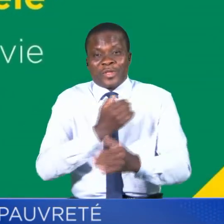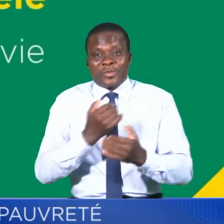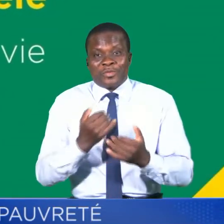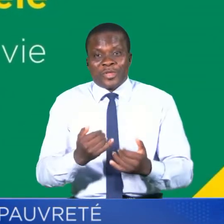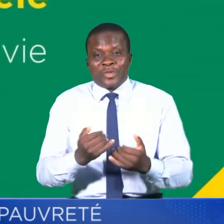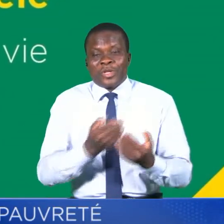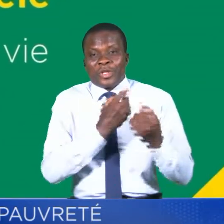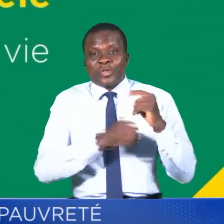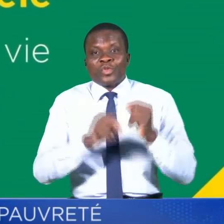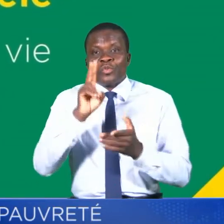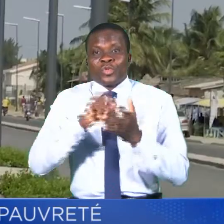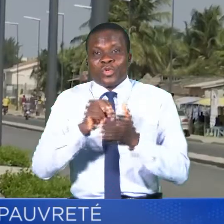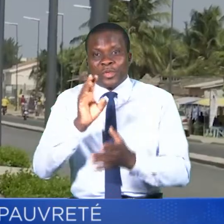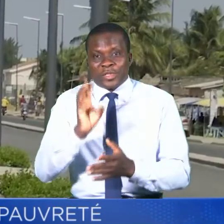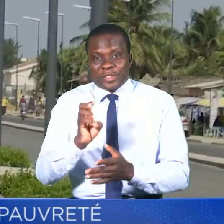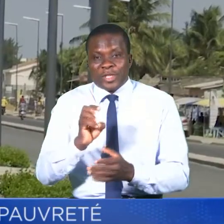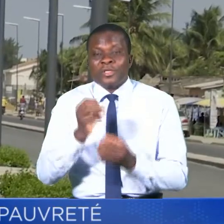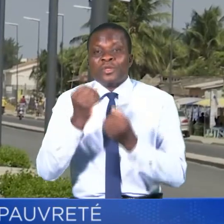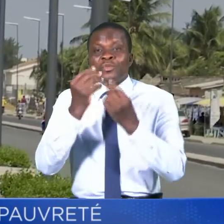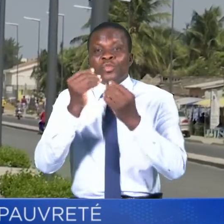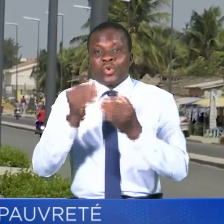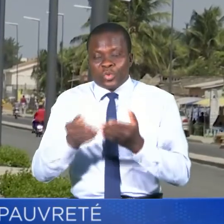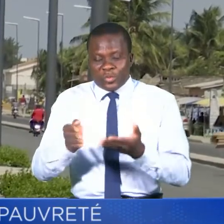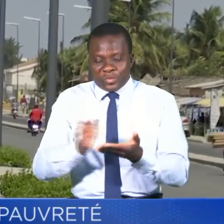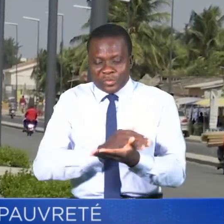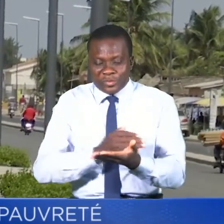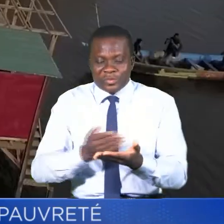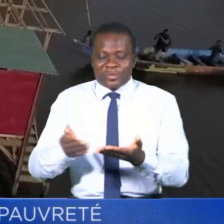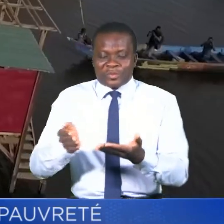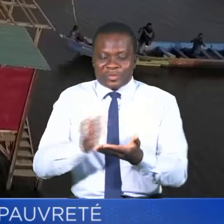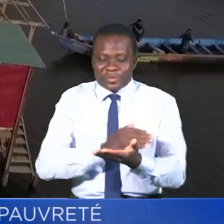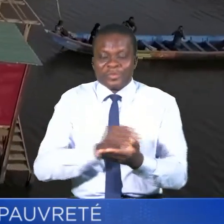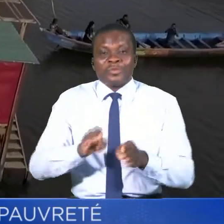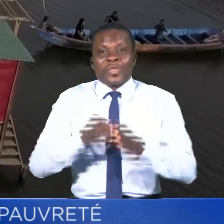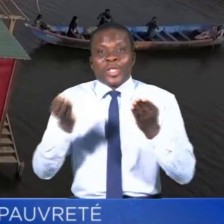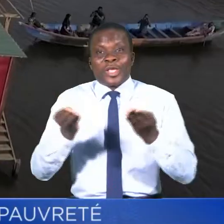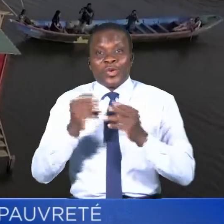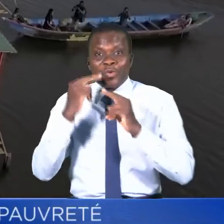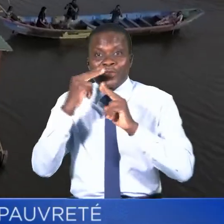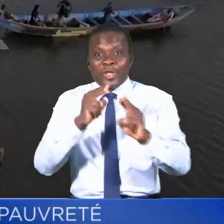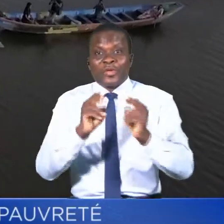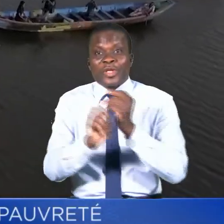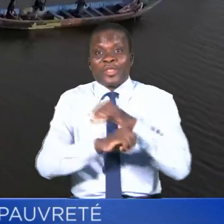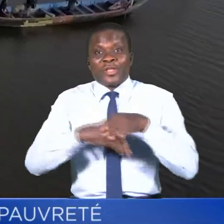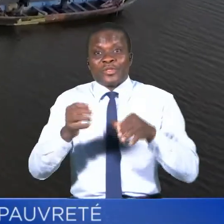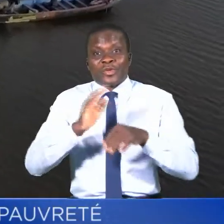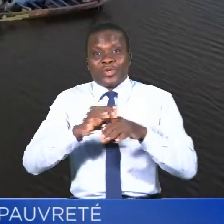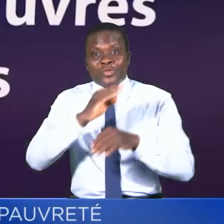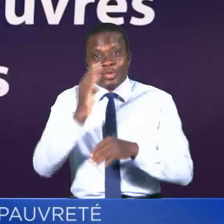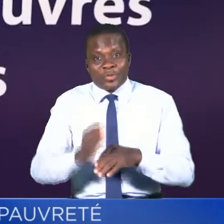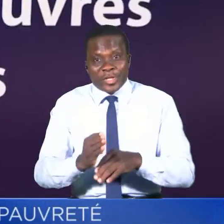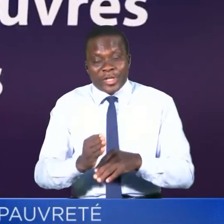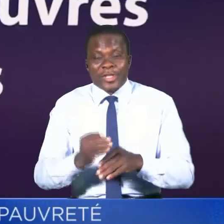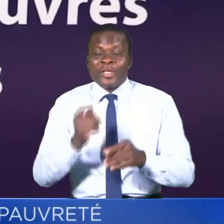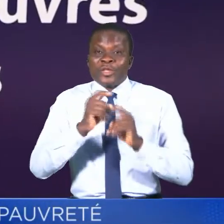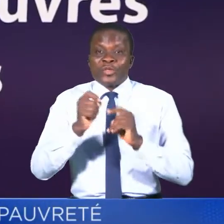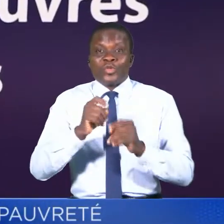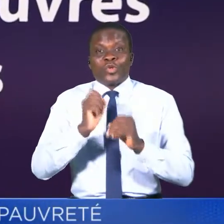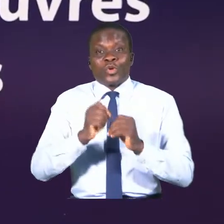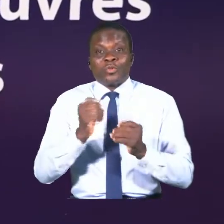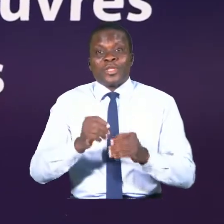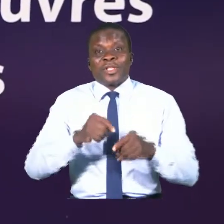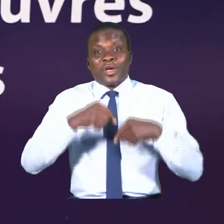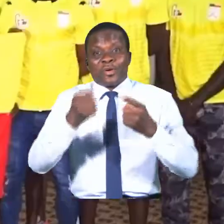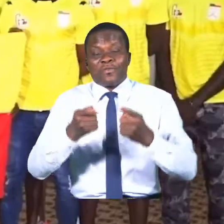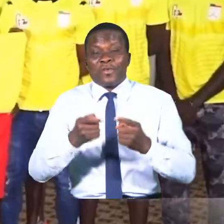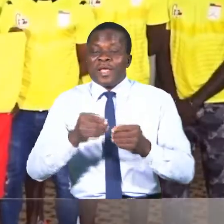Depuis 2016, plusieurs pages se tournent et ouvrent davantage des regards de l'extérieur sur le Bénin. Mais il faudra maintenir le cap contre